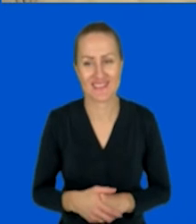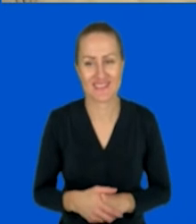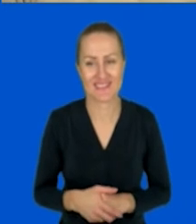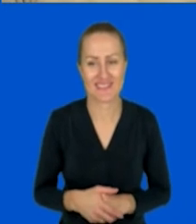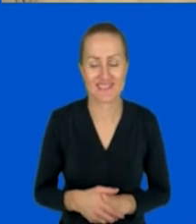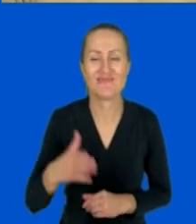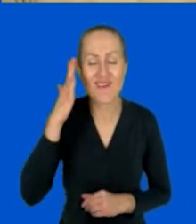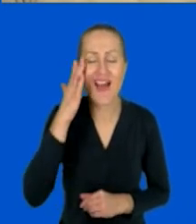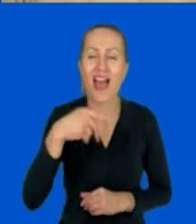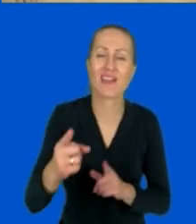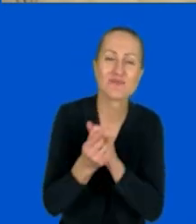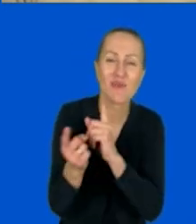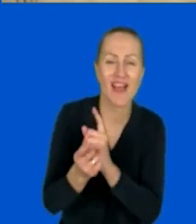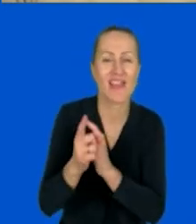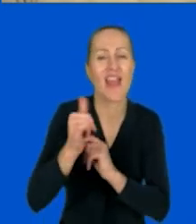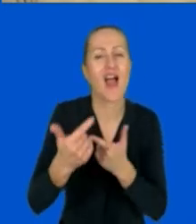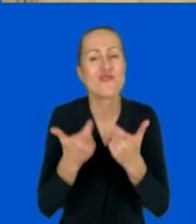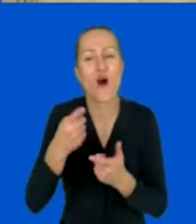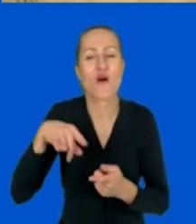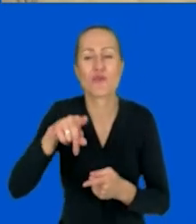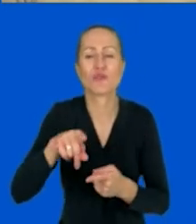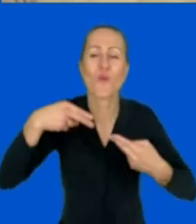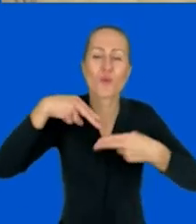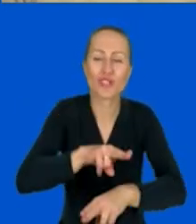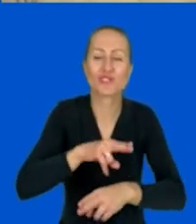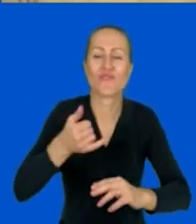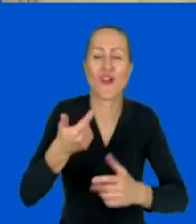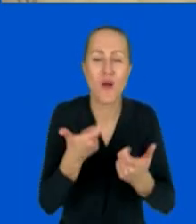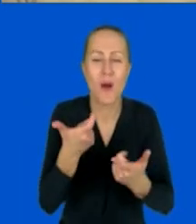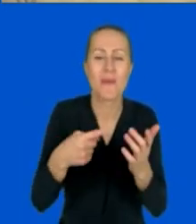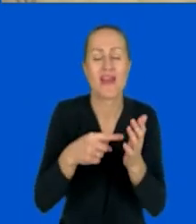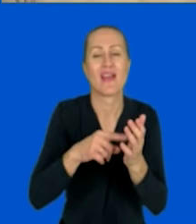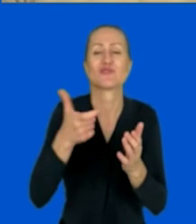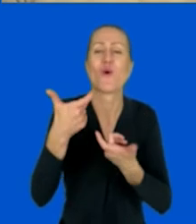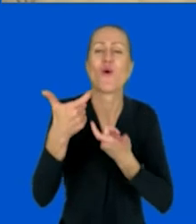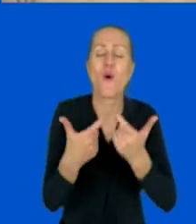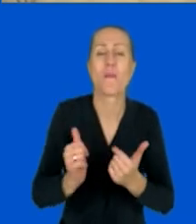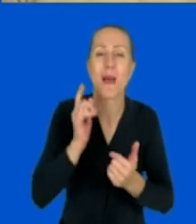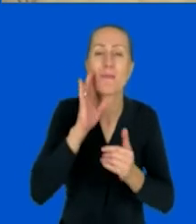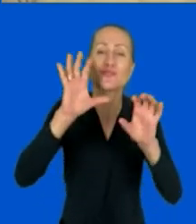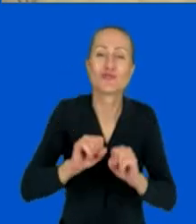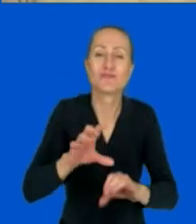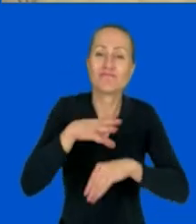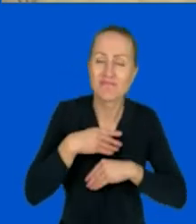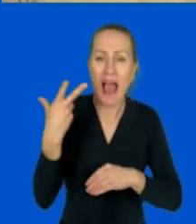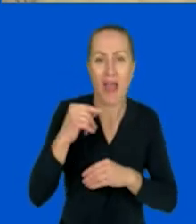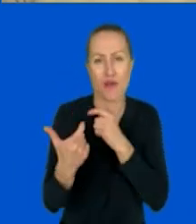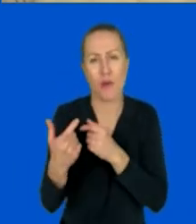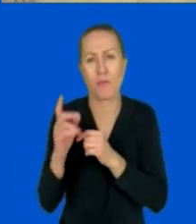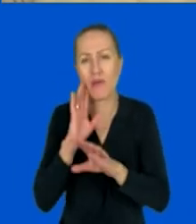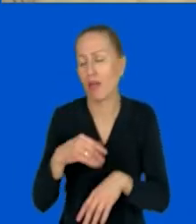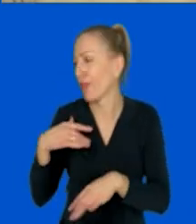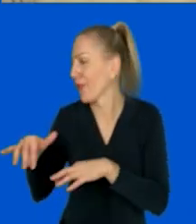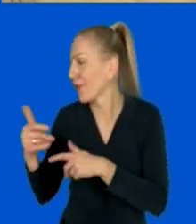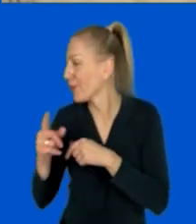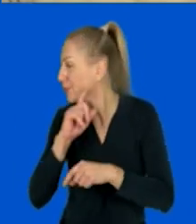jeśli chodzi o spotkania? Jak angażować uczestników? Co robić, żeby zostali z wami i żeby nie robili czegoś na boku? Jakiegoś innego